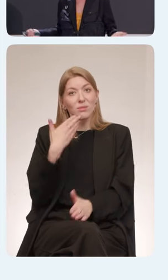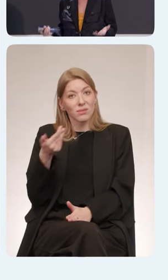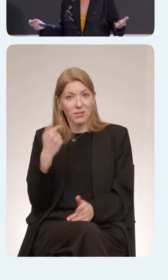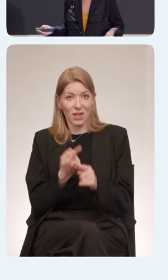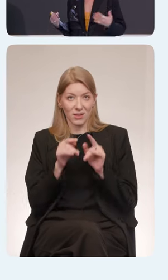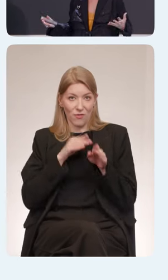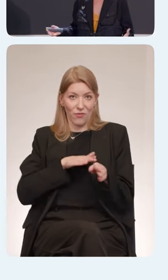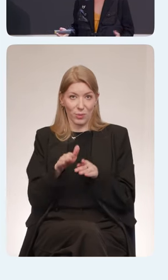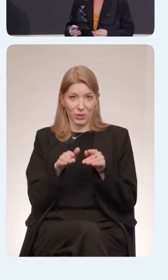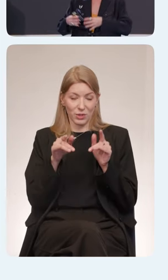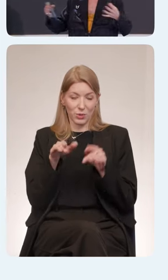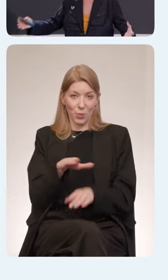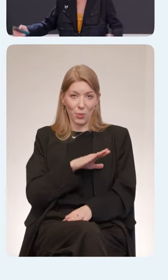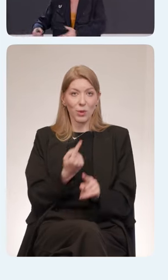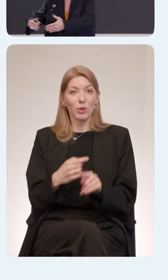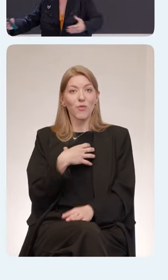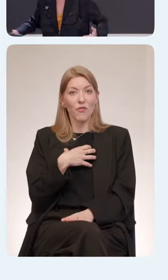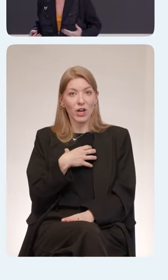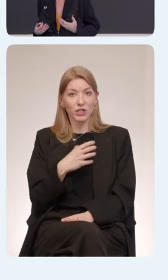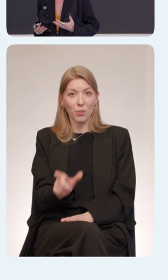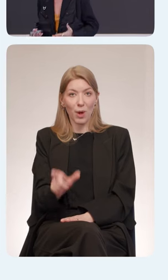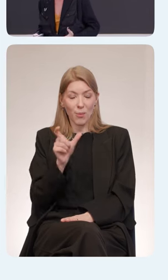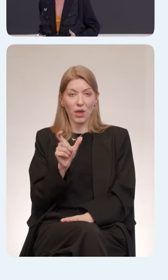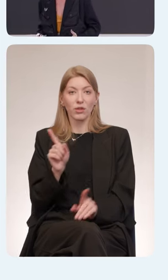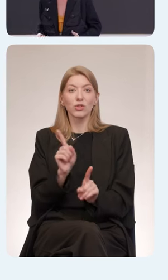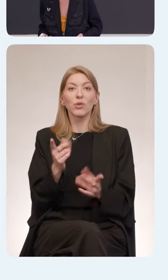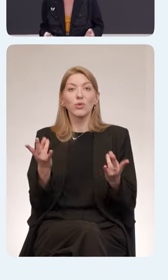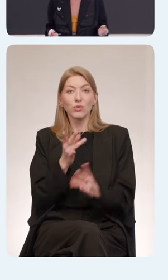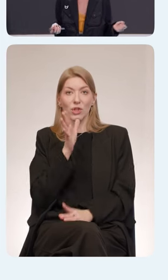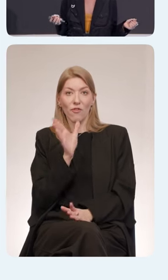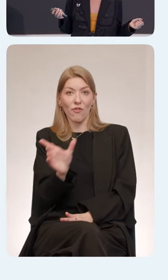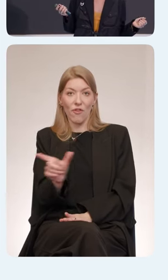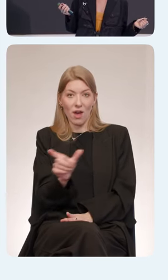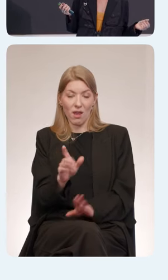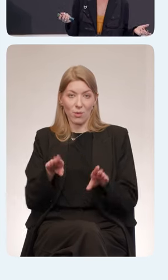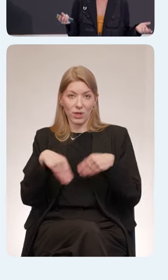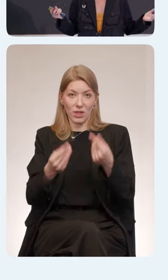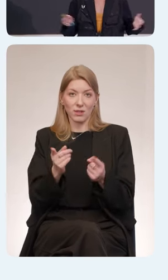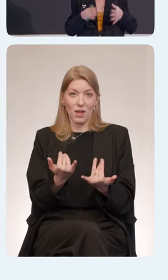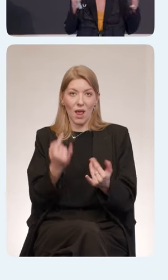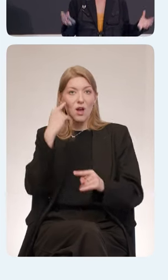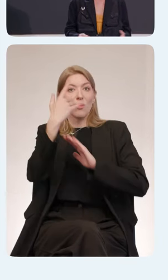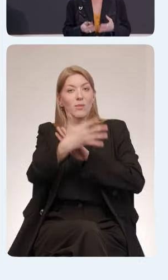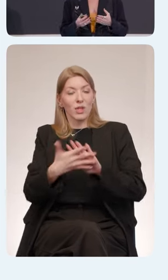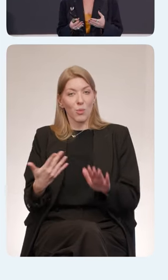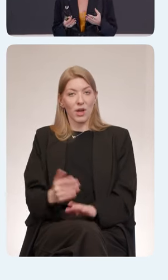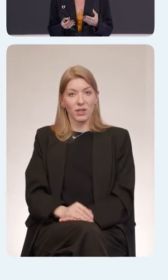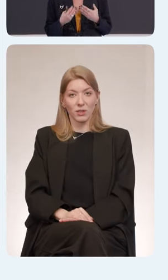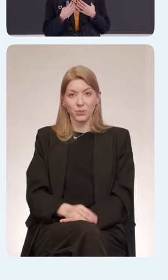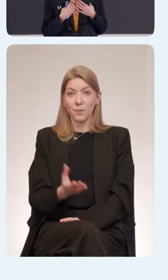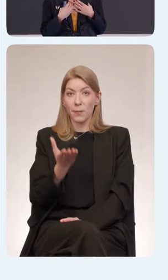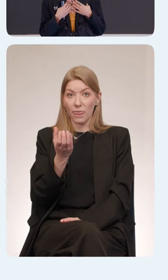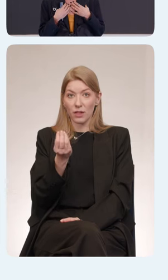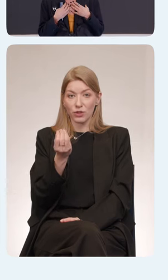поэтому как бы здесь очень важный момент, что нужно дать им принять эти изменения. А еще, чтобы ваши договоренности, которые вы